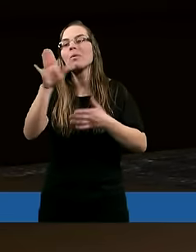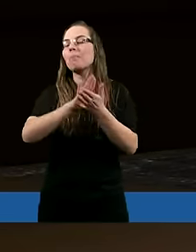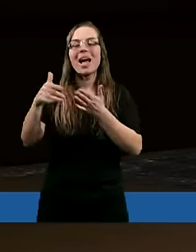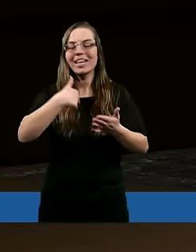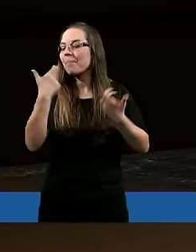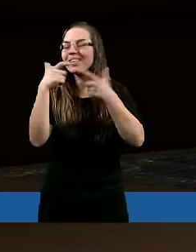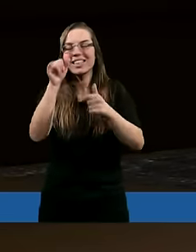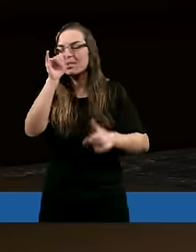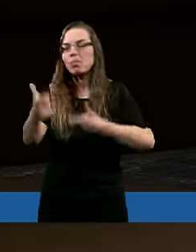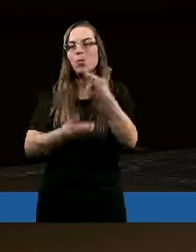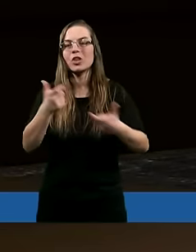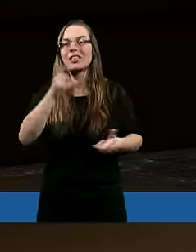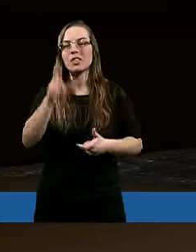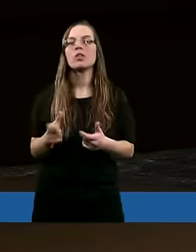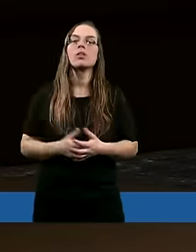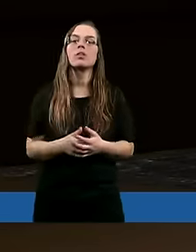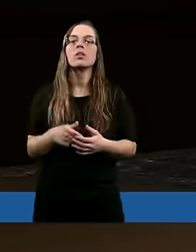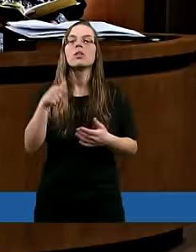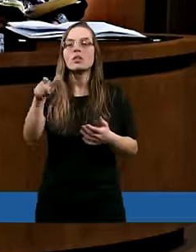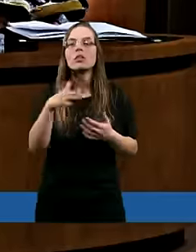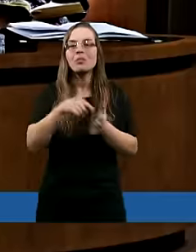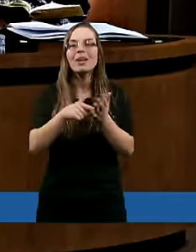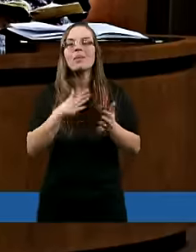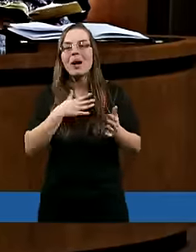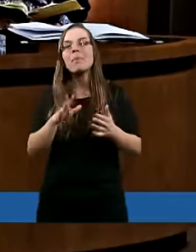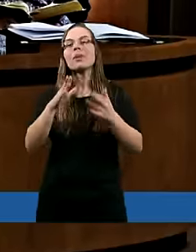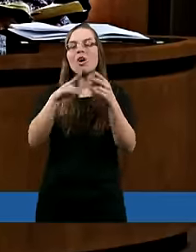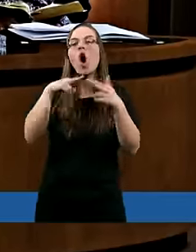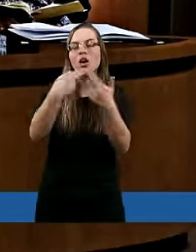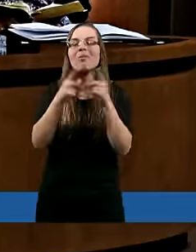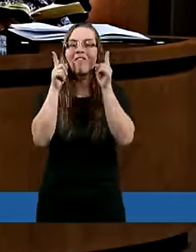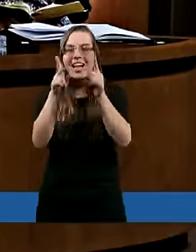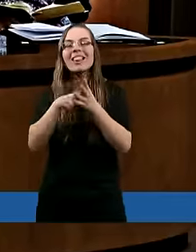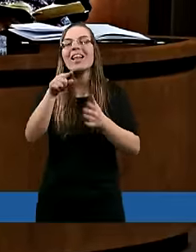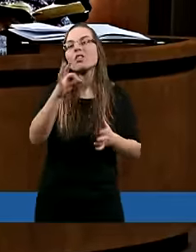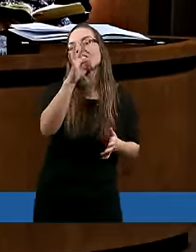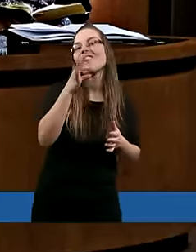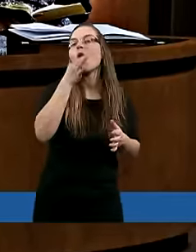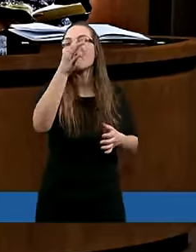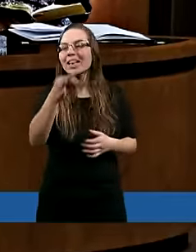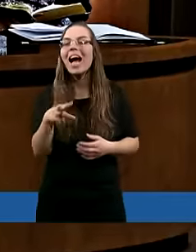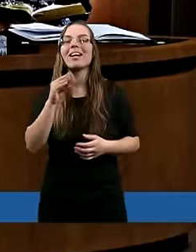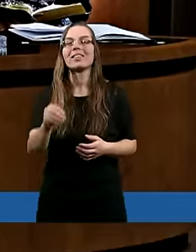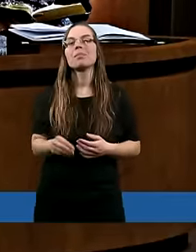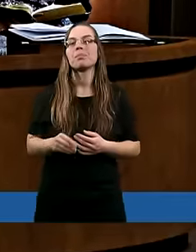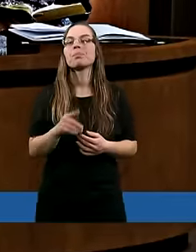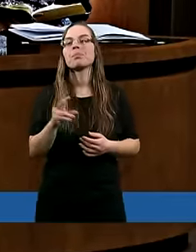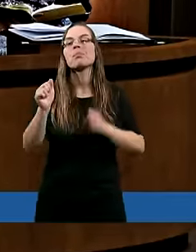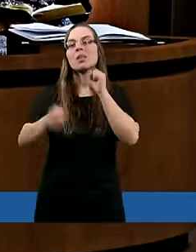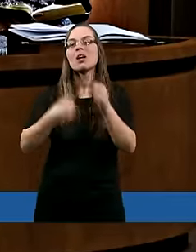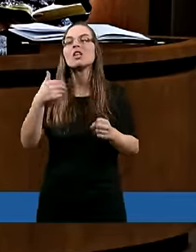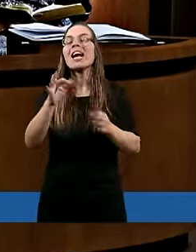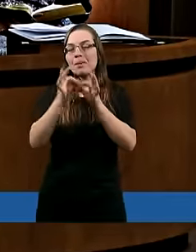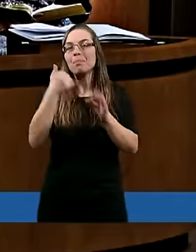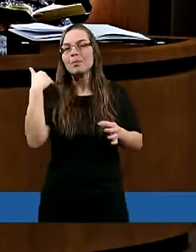uczynić nie możecie. No właśnie, tutaj mamy już praktycznie odpowiedź na to twoje pytanie. Żeby